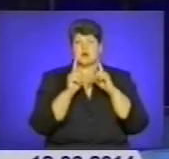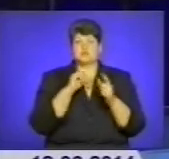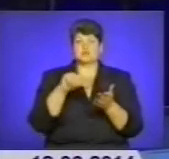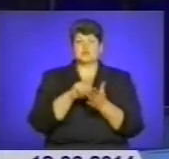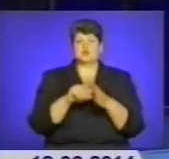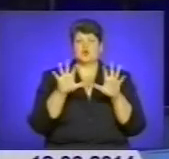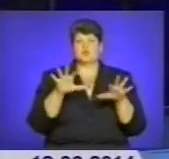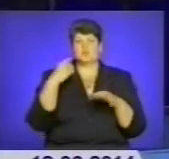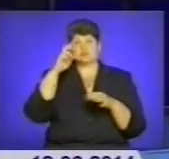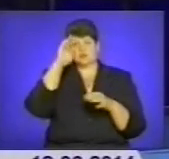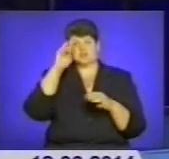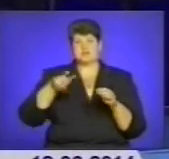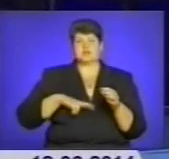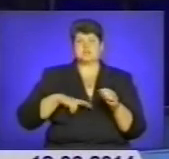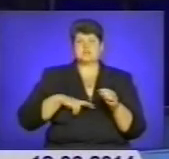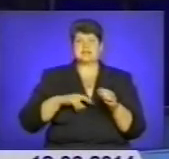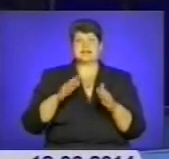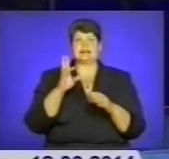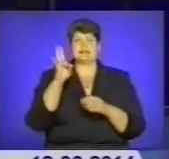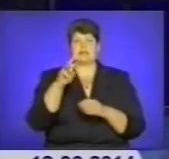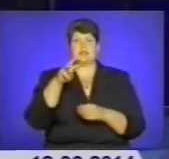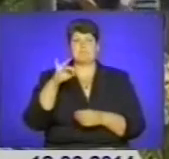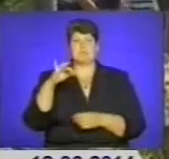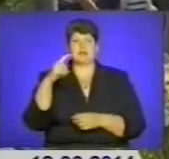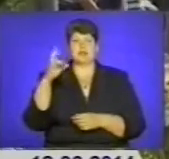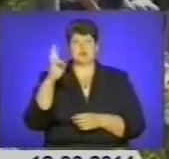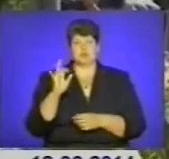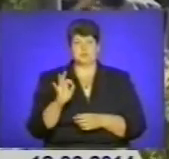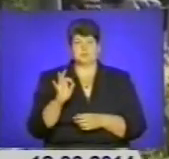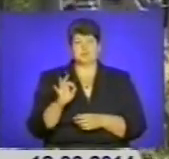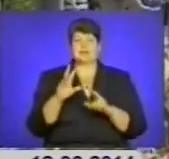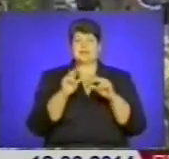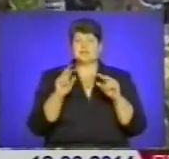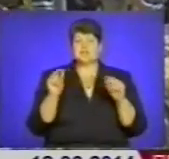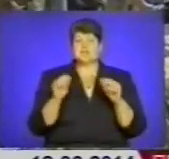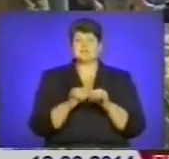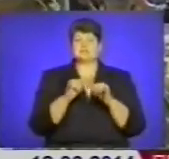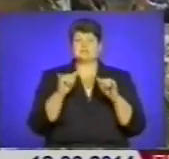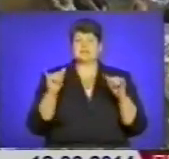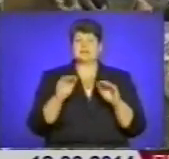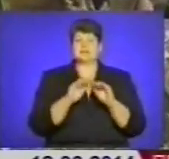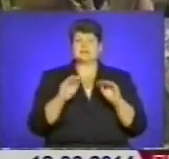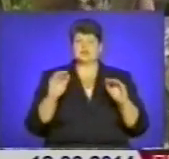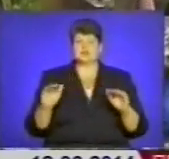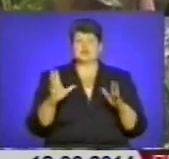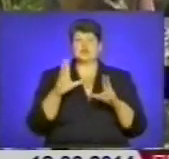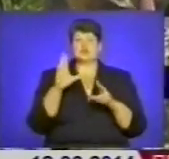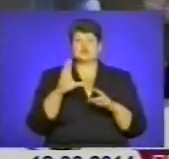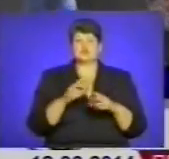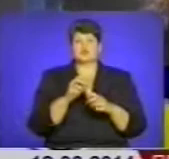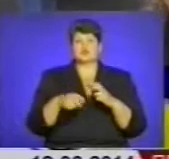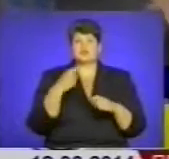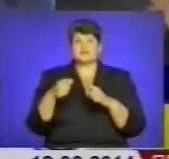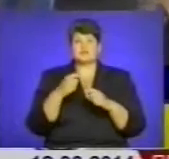заступника голови обласної державної адміністрації Наталії Михно. На щастя, зростання дитячої злочинності у краї немає.